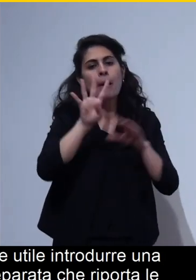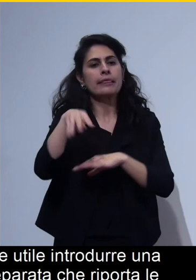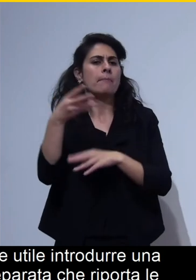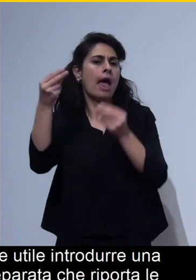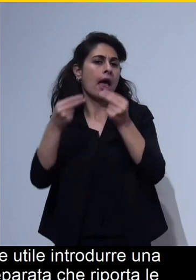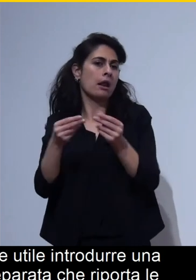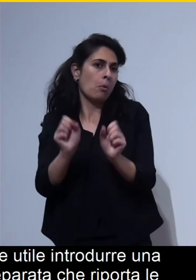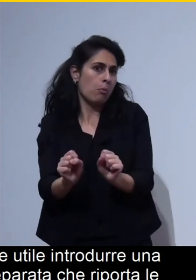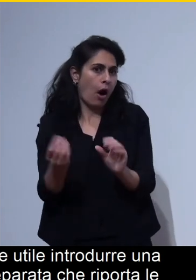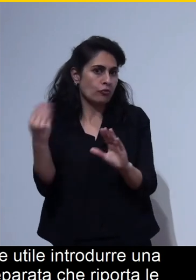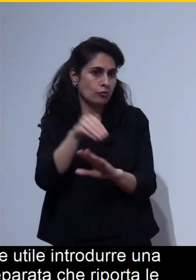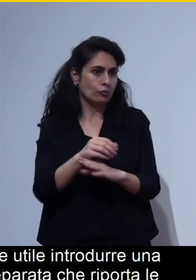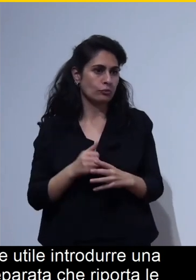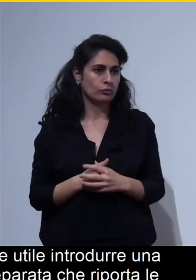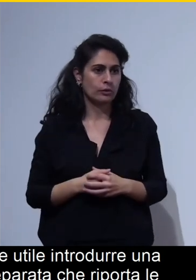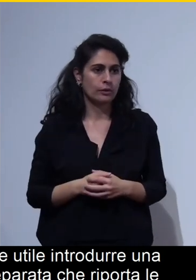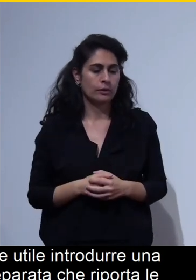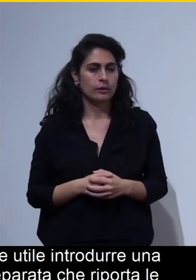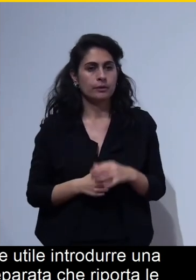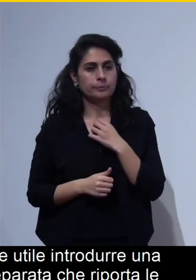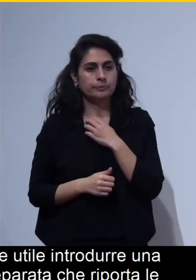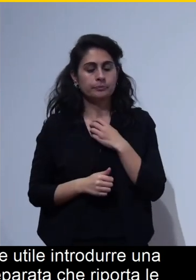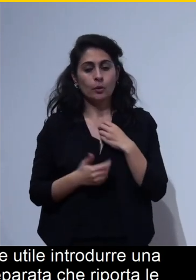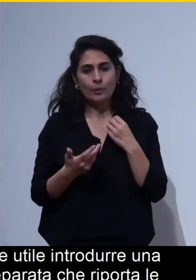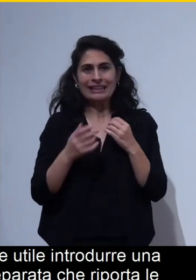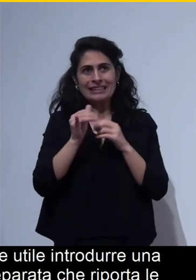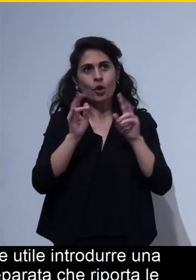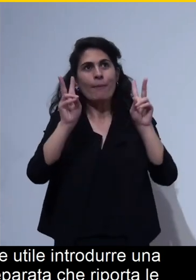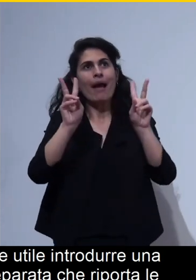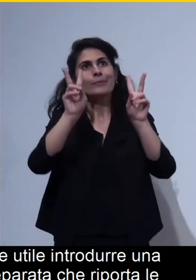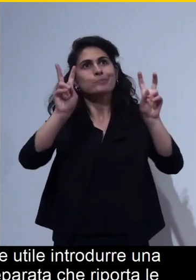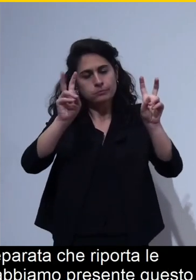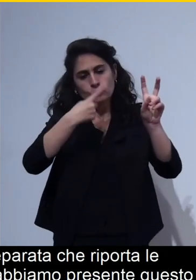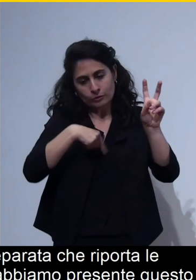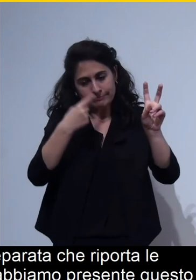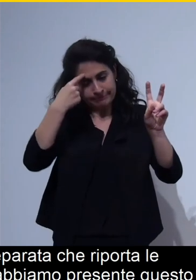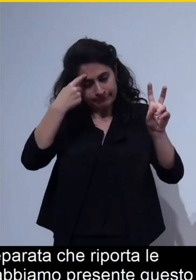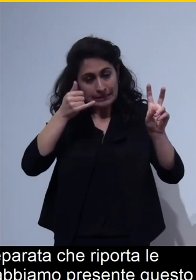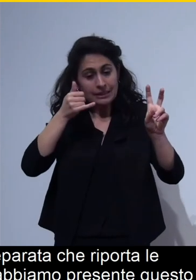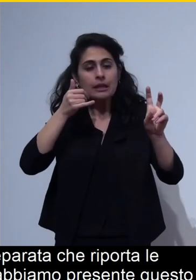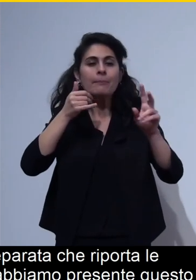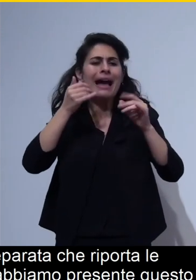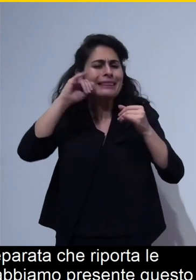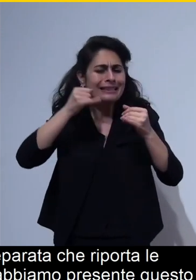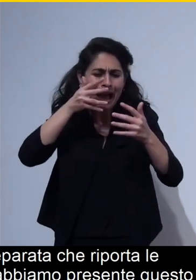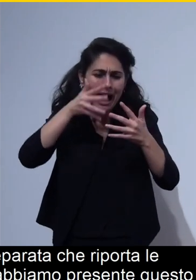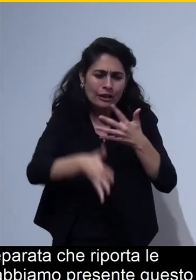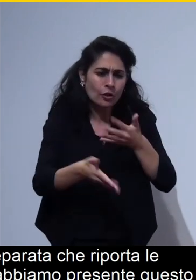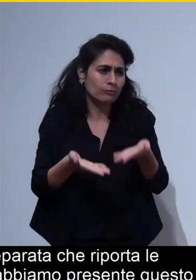l'abbiamo l'abbiamo presente questo tema però non l'abbiamo approfondito in dettaglio in questa presentazione